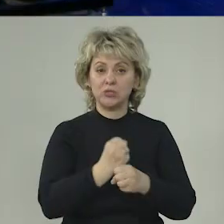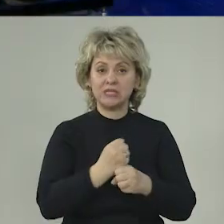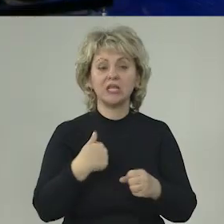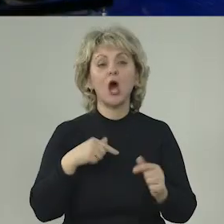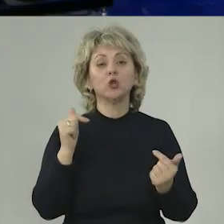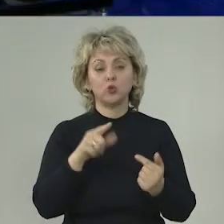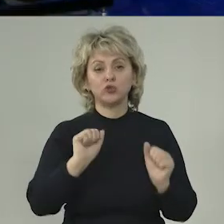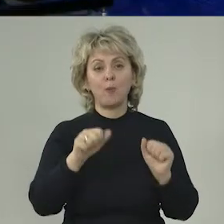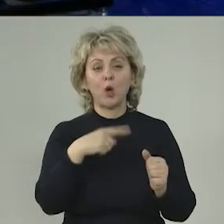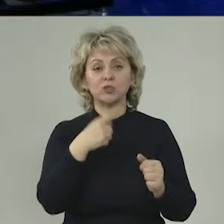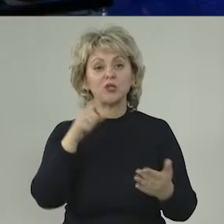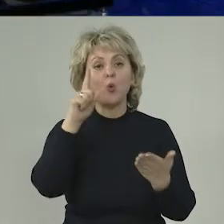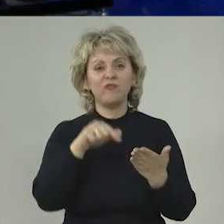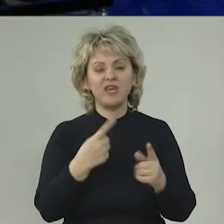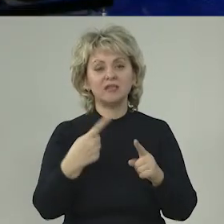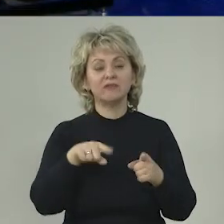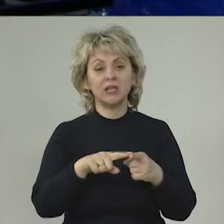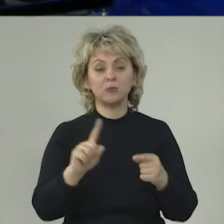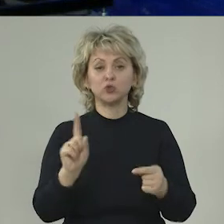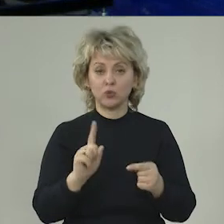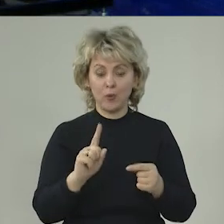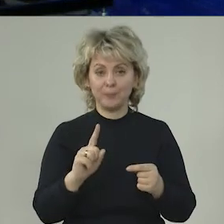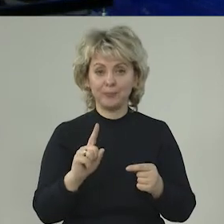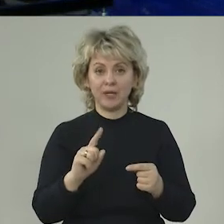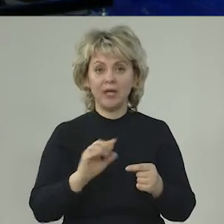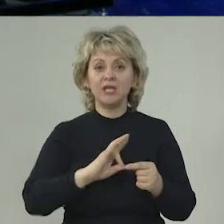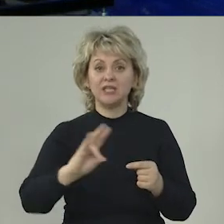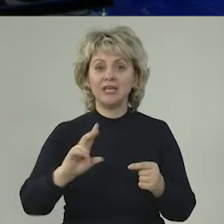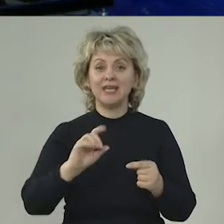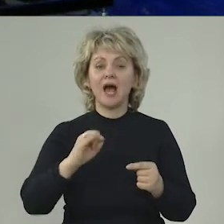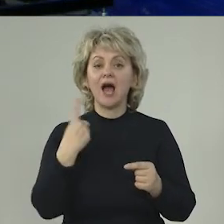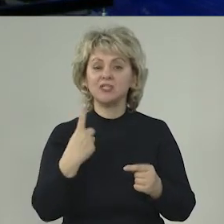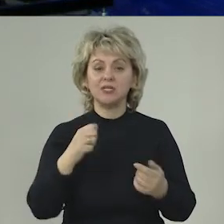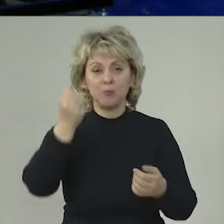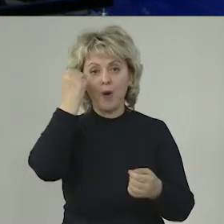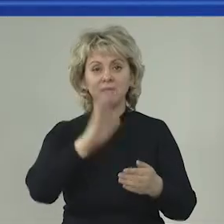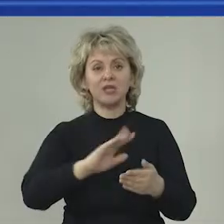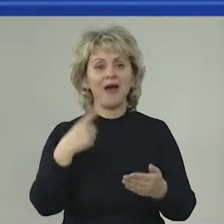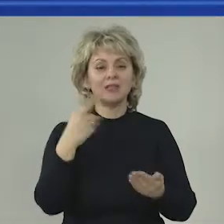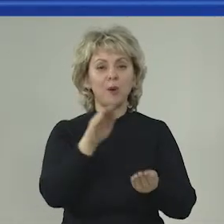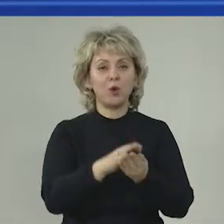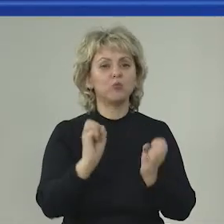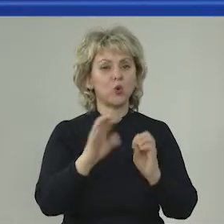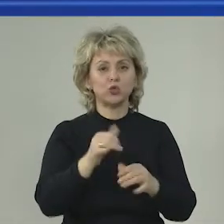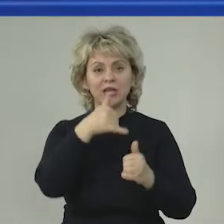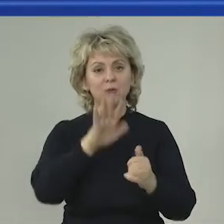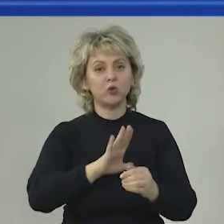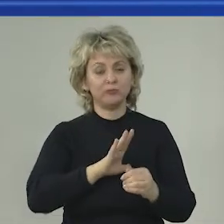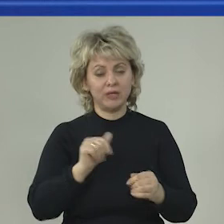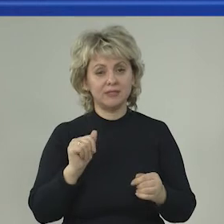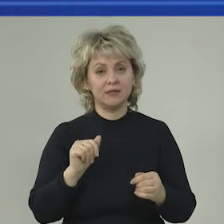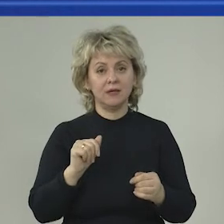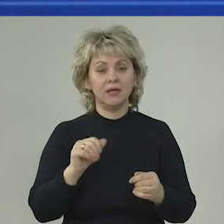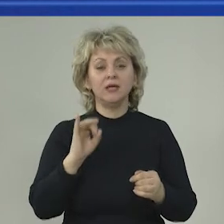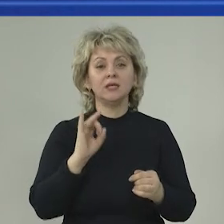В общем, я могу точно сказать и уверен в этом, что ни один памятник, ни одна могила брошенным быть не могут.